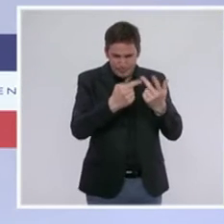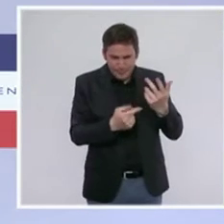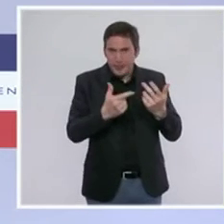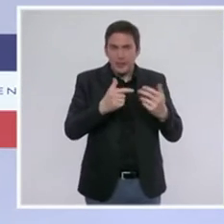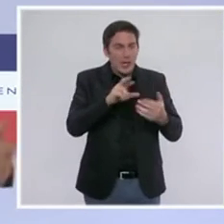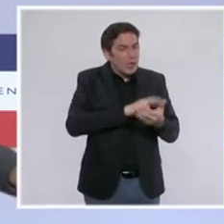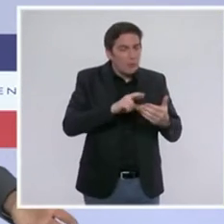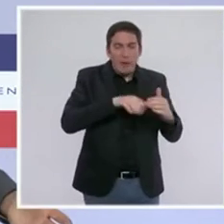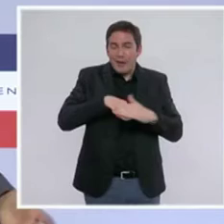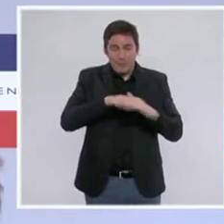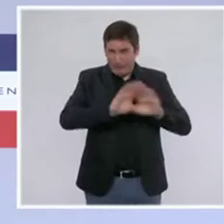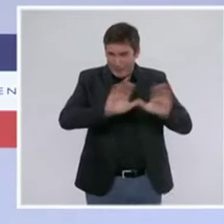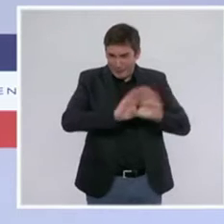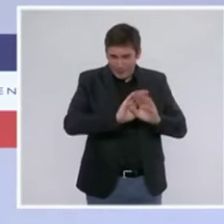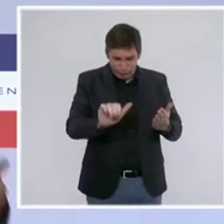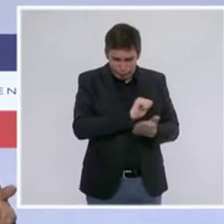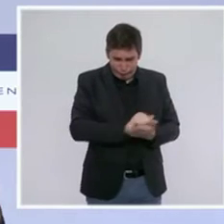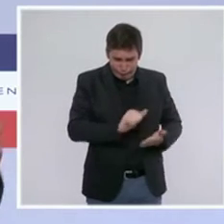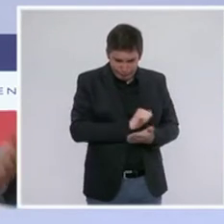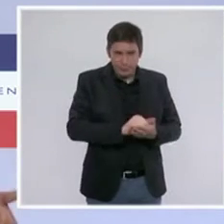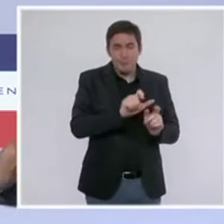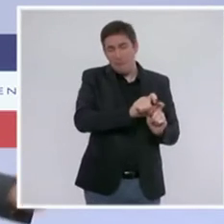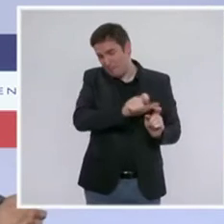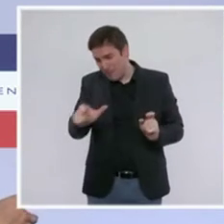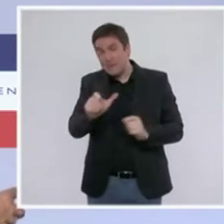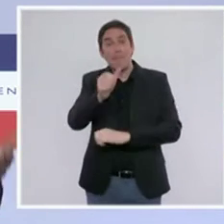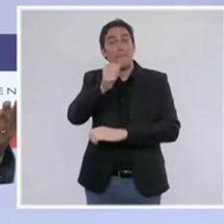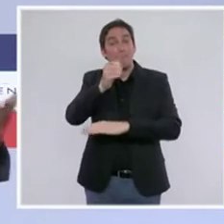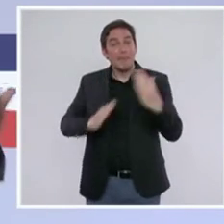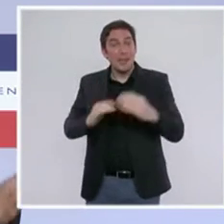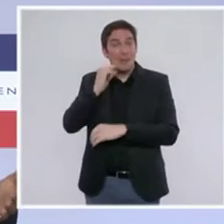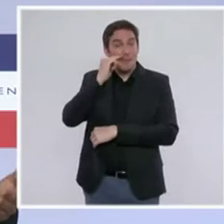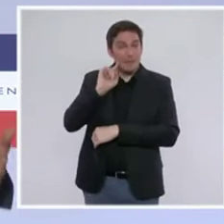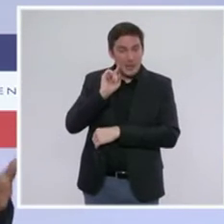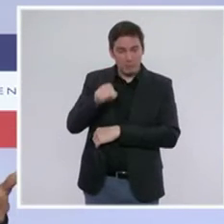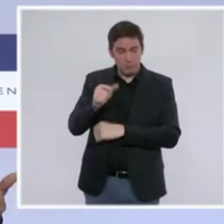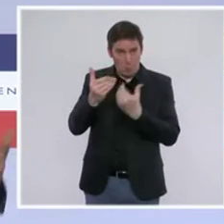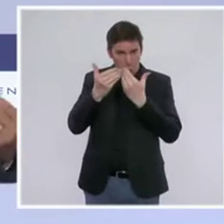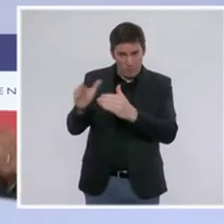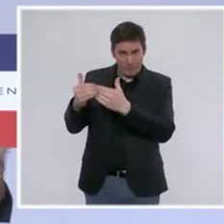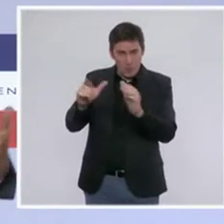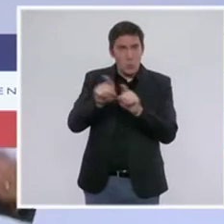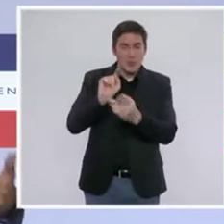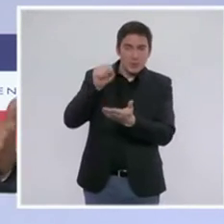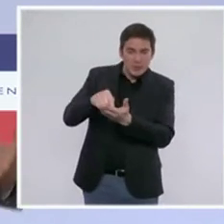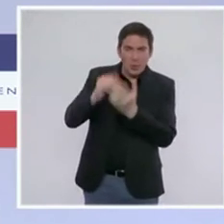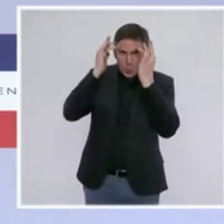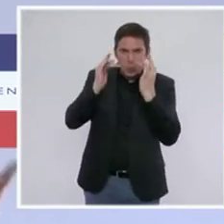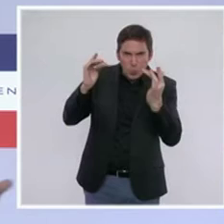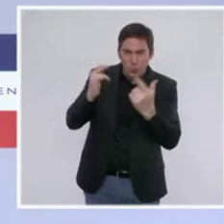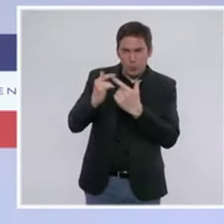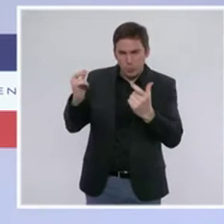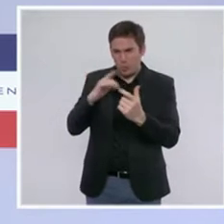levées, et que, à la mi-mai, certaines terrasses, certains lieux de culture rouvrent. Et évidemment, les lieux qui ont été